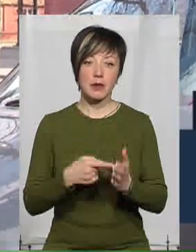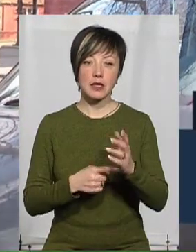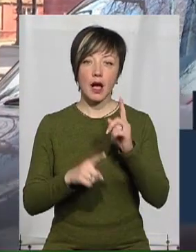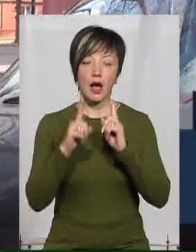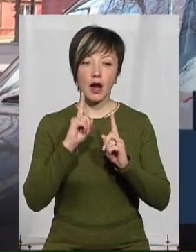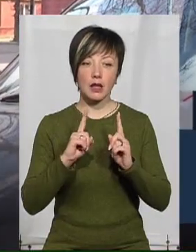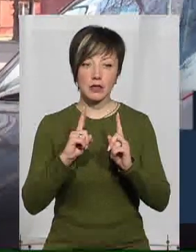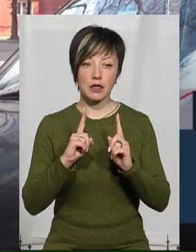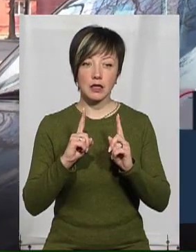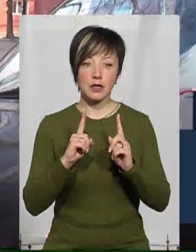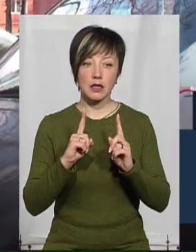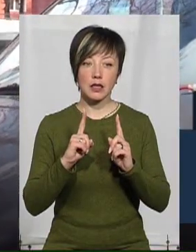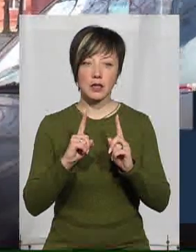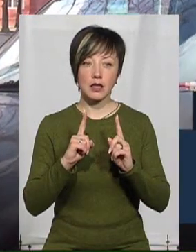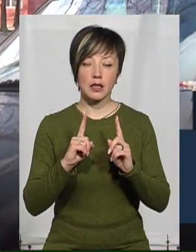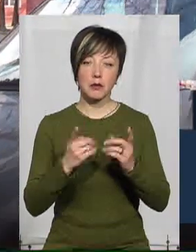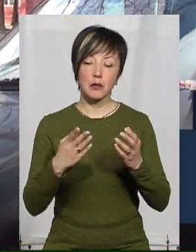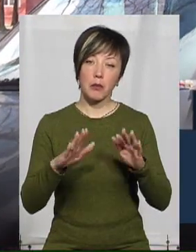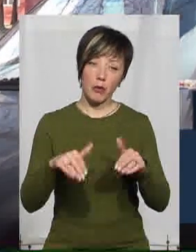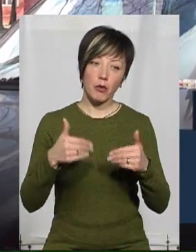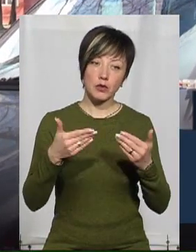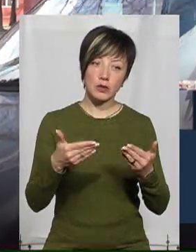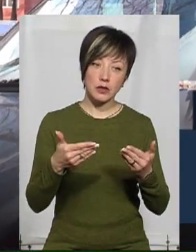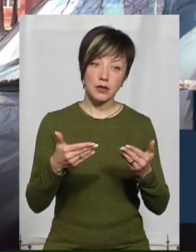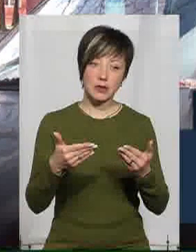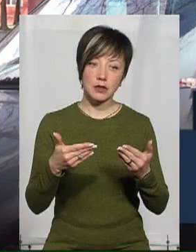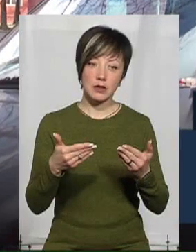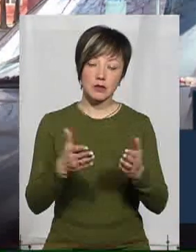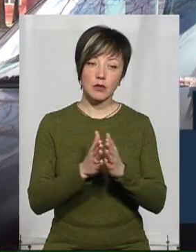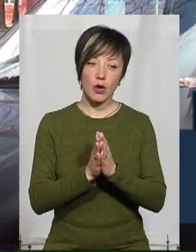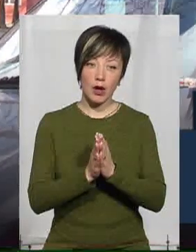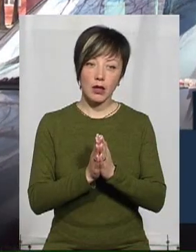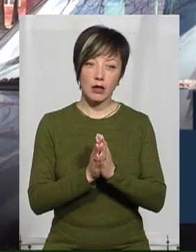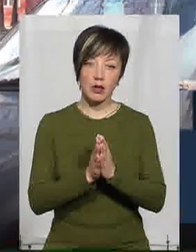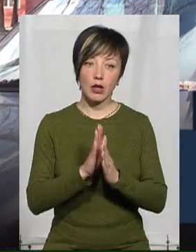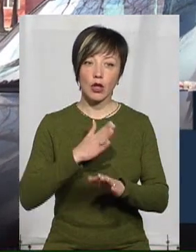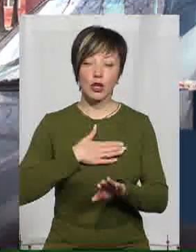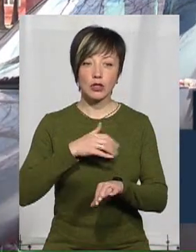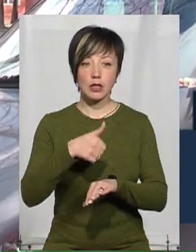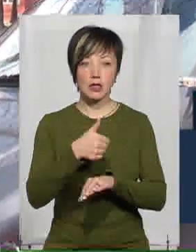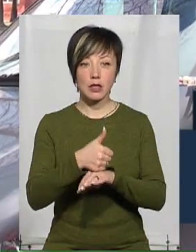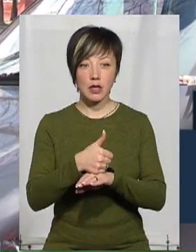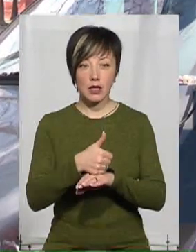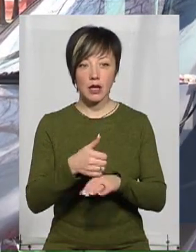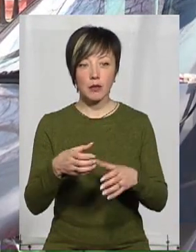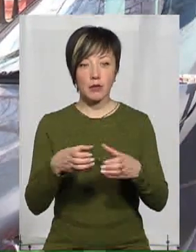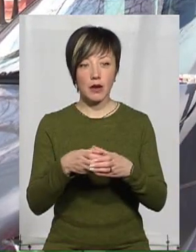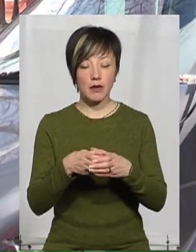вийшла з пропозицією, з проханням до нашого настоятеля парафії,